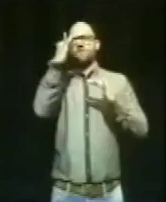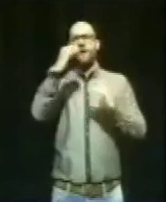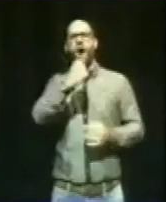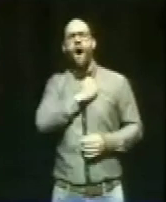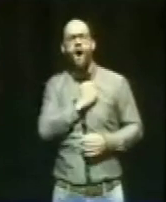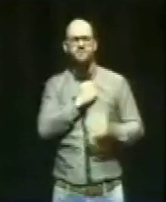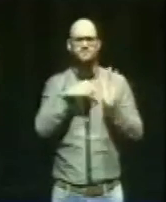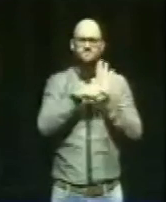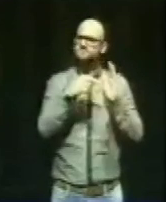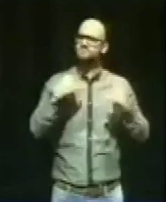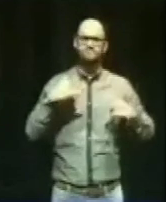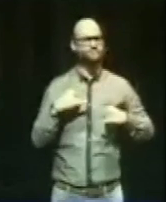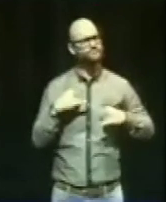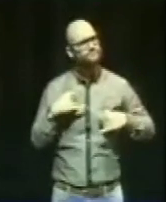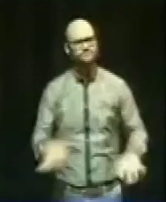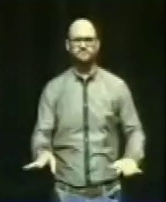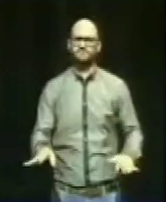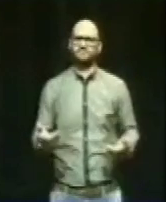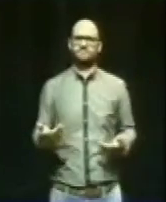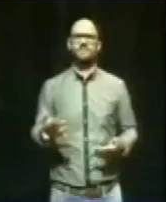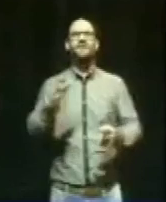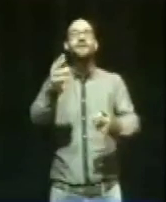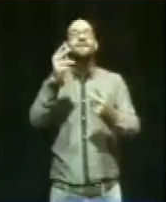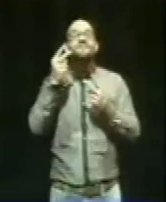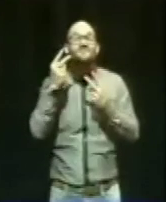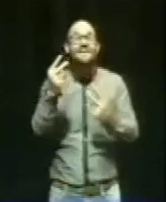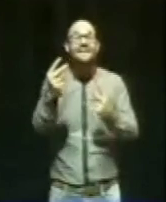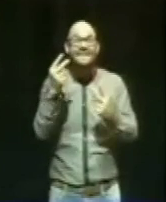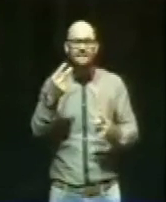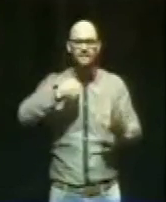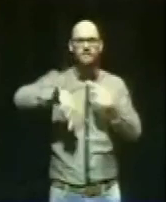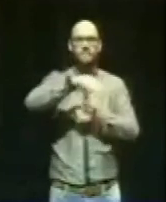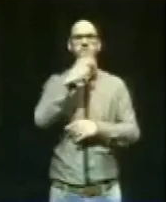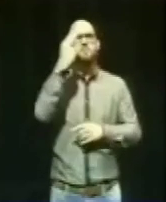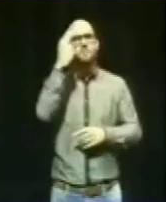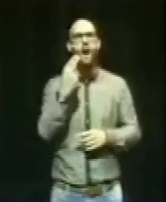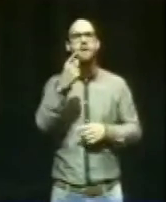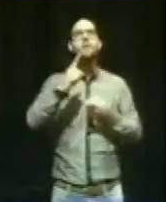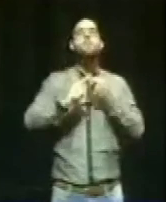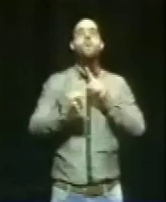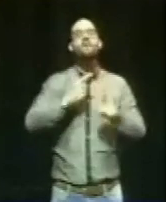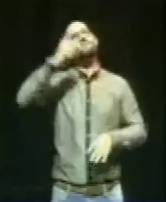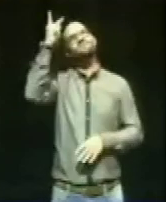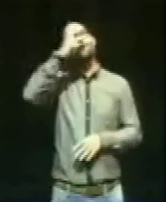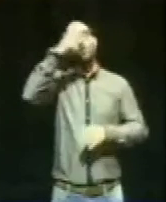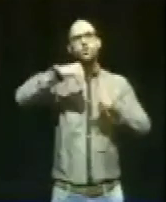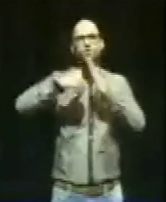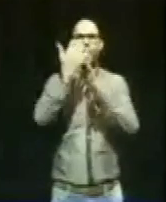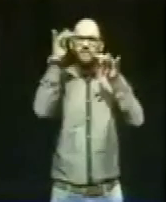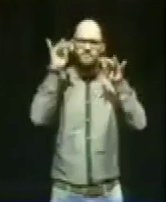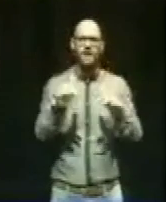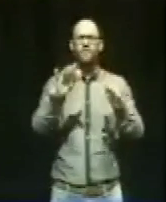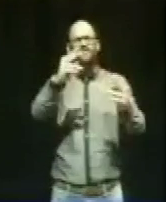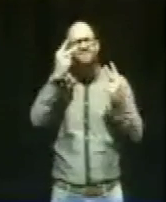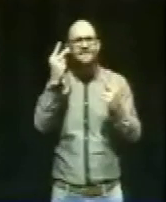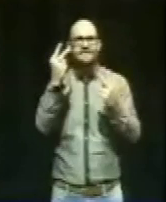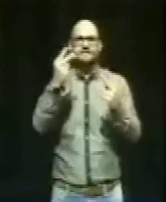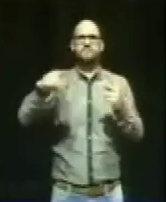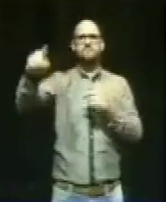wir deutlich machen, dass wir Piraten für ein neues Politikverständnis stehen. Und dass es sich lohnt, uns zu vertrauen.